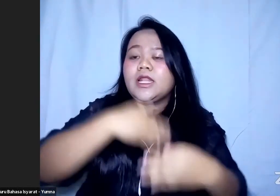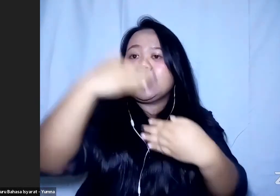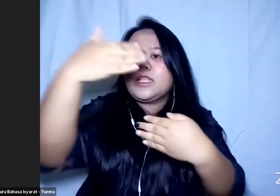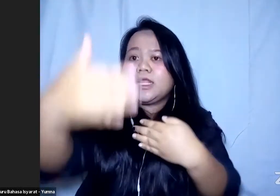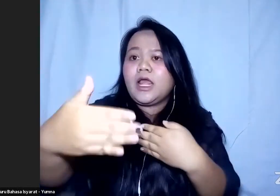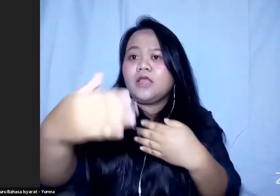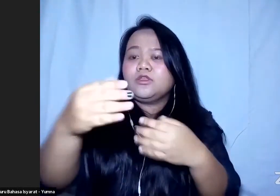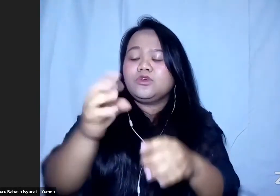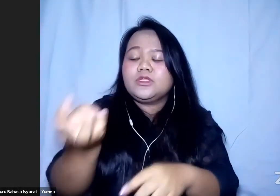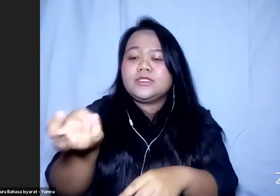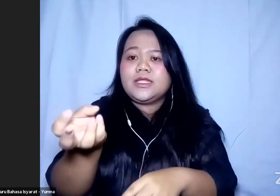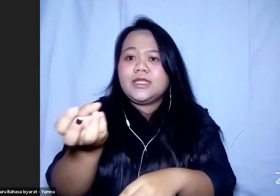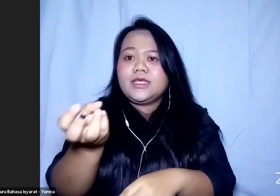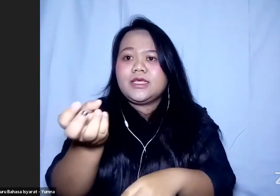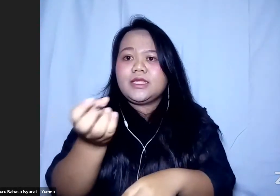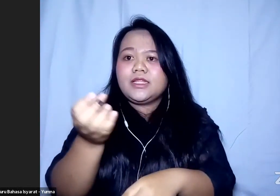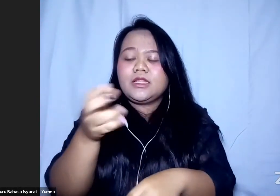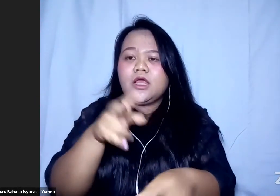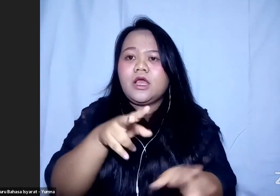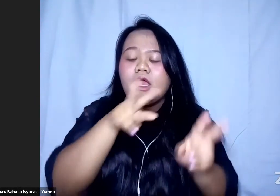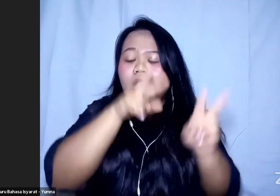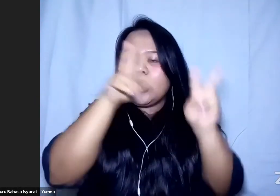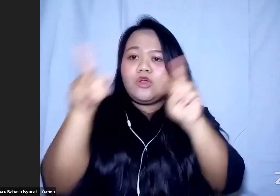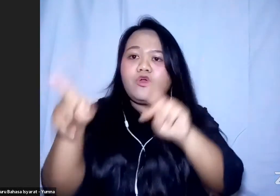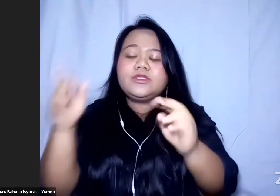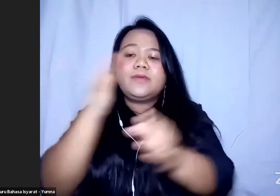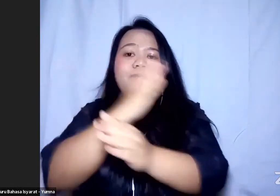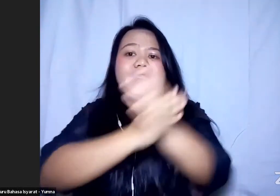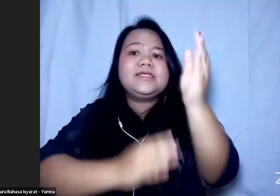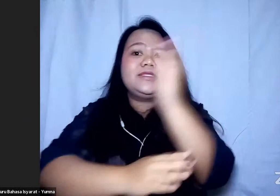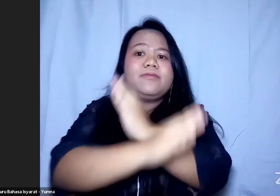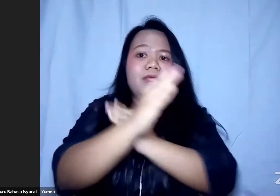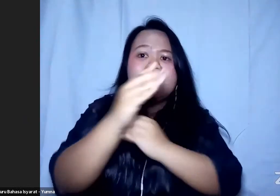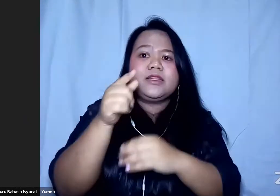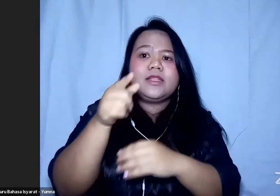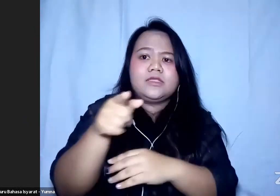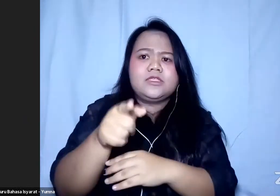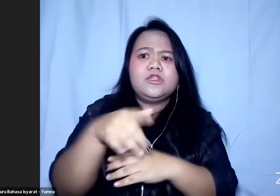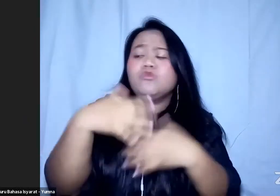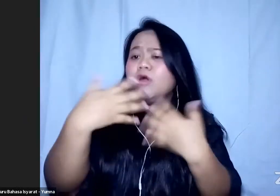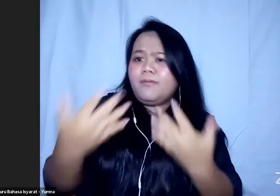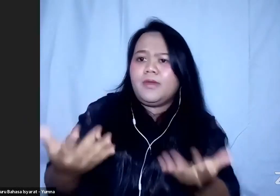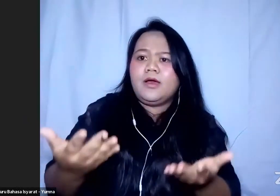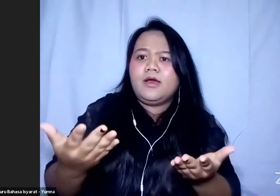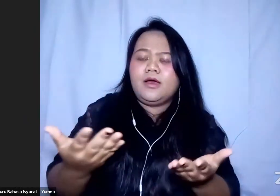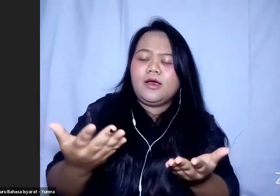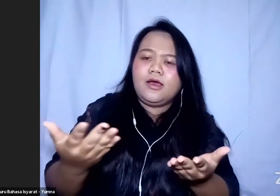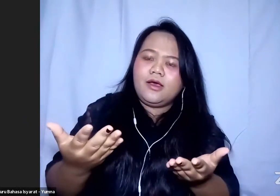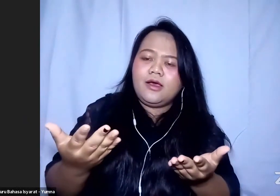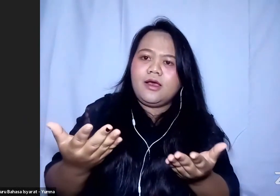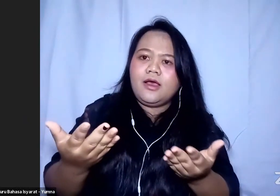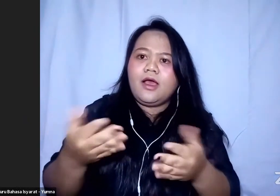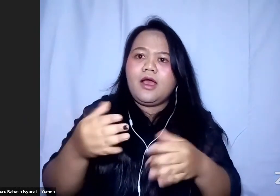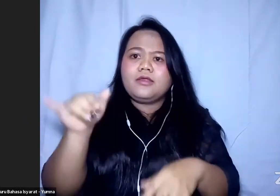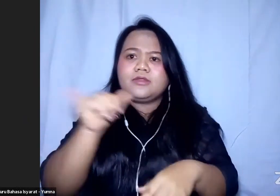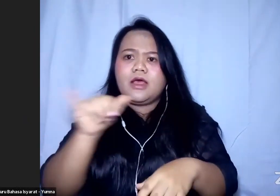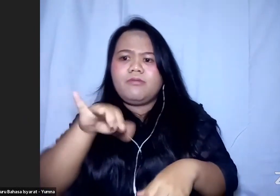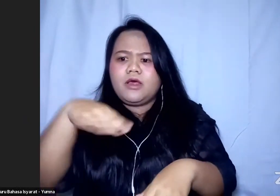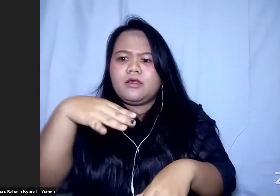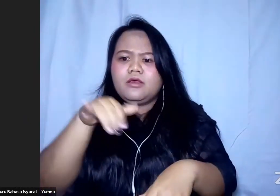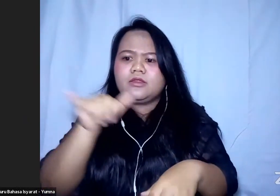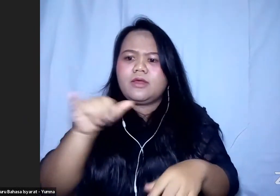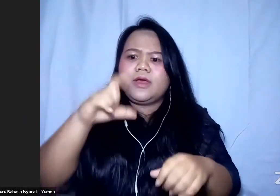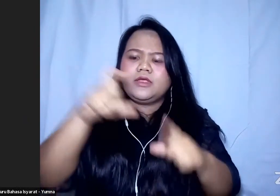sedikit dengan konsep dasar disabilitas sebenarnya disabilitas itu apa apakah sama dengan cacat atau tidak